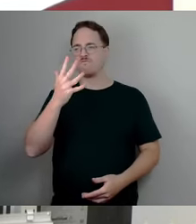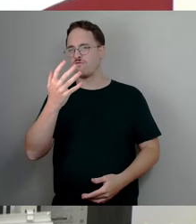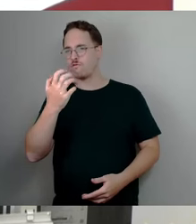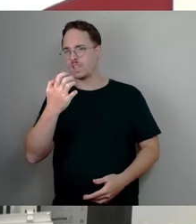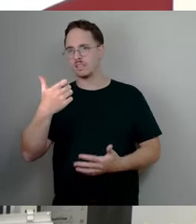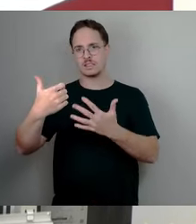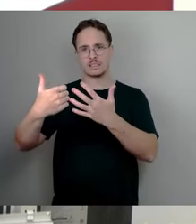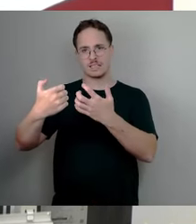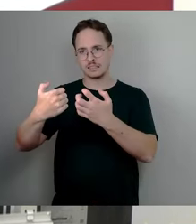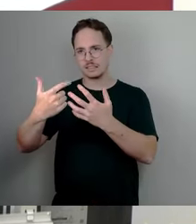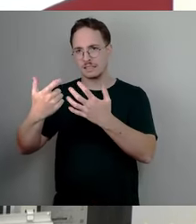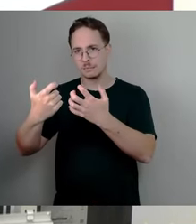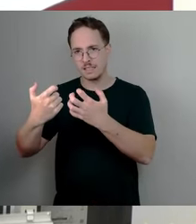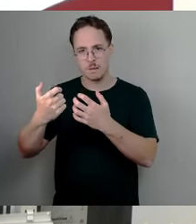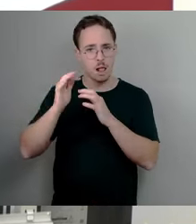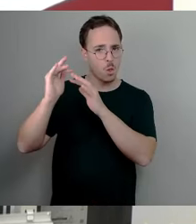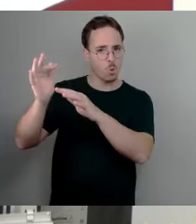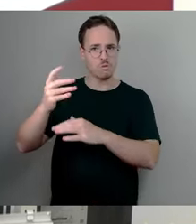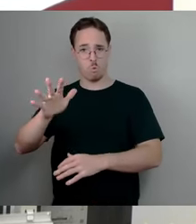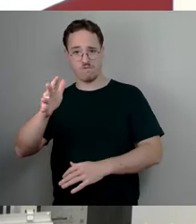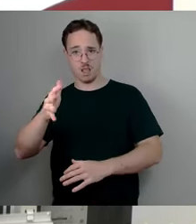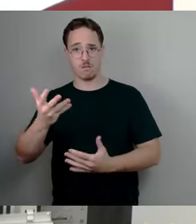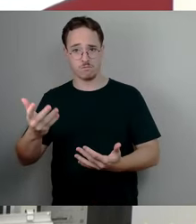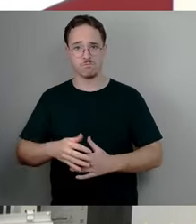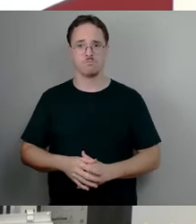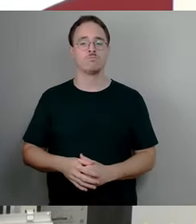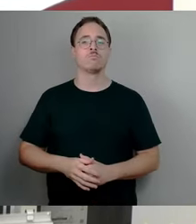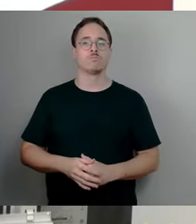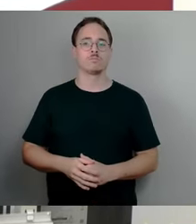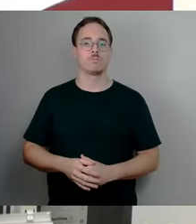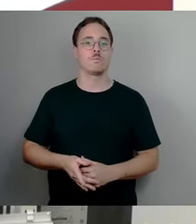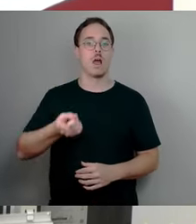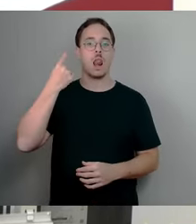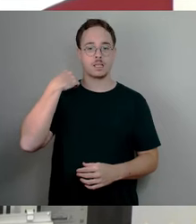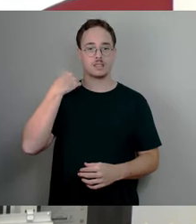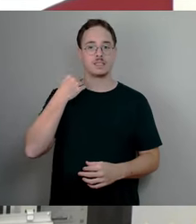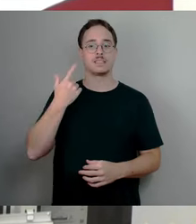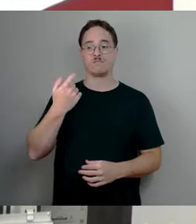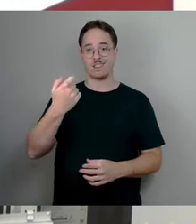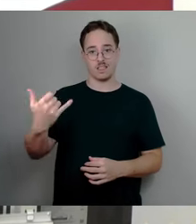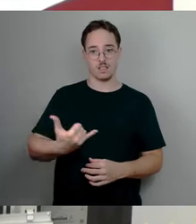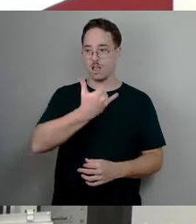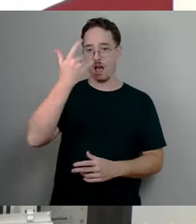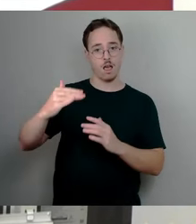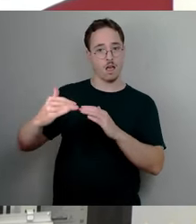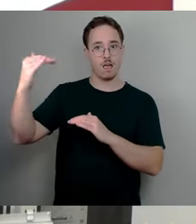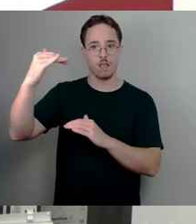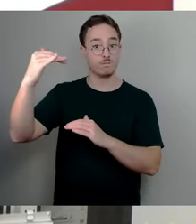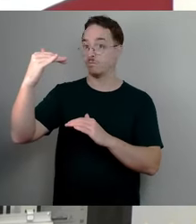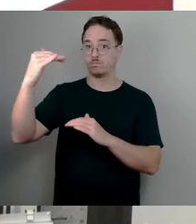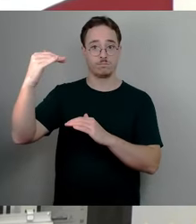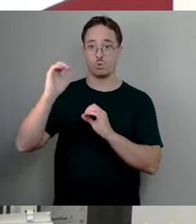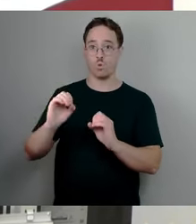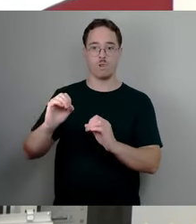Und er ist vor allen Dingen in den letzten 20 Jahren nicht mehr erhöht worden. Und wir